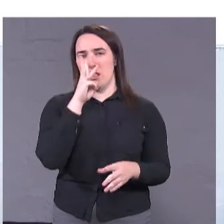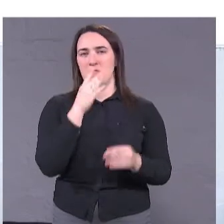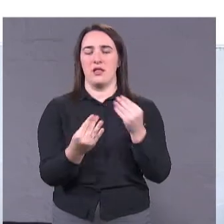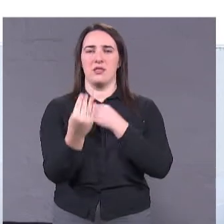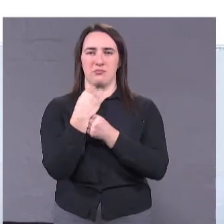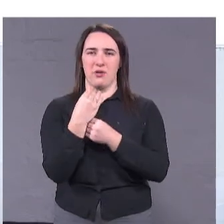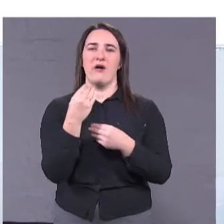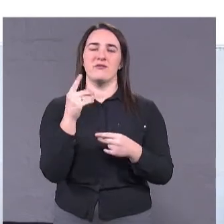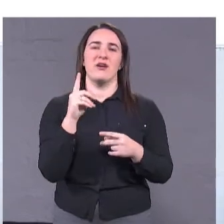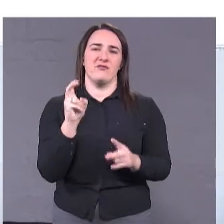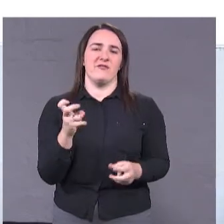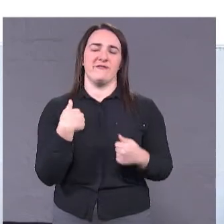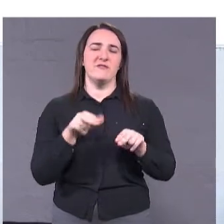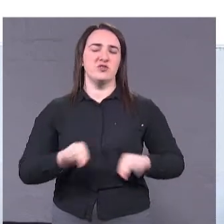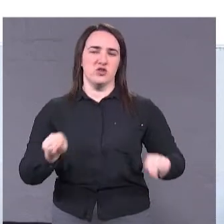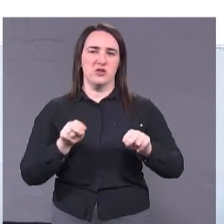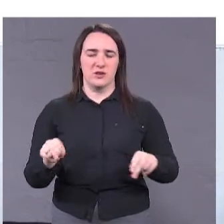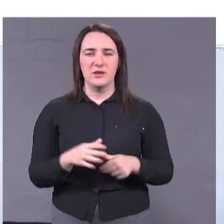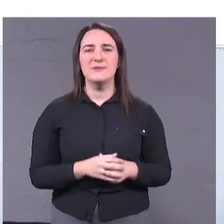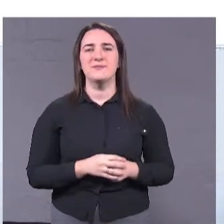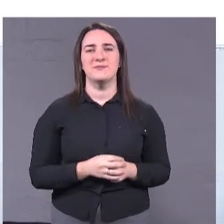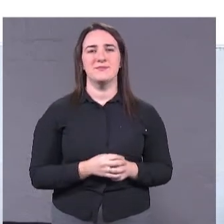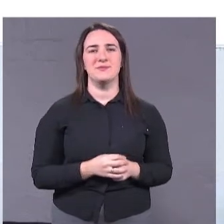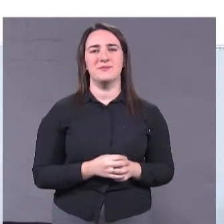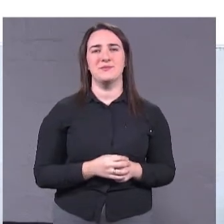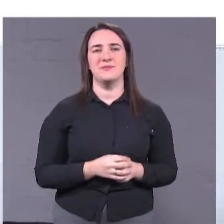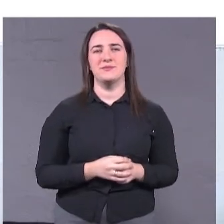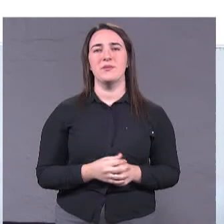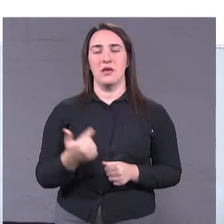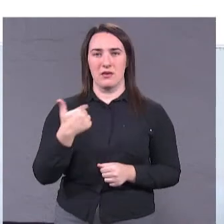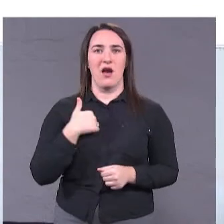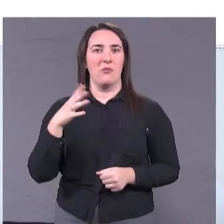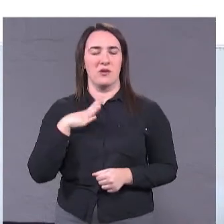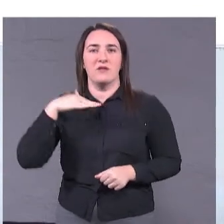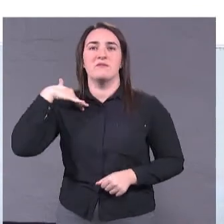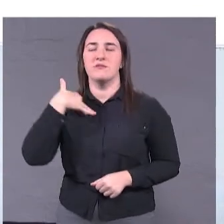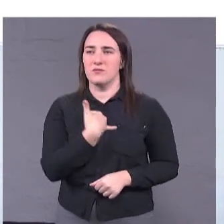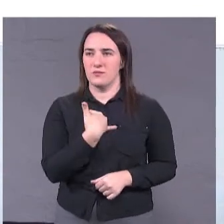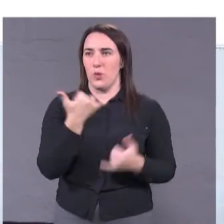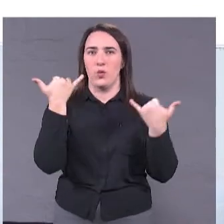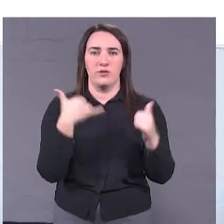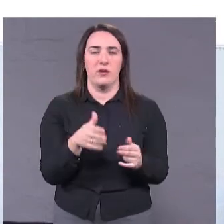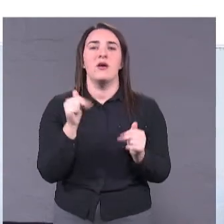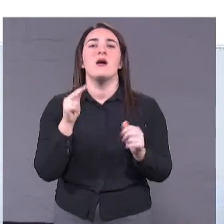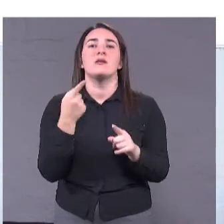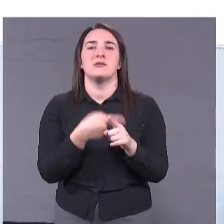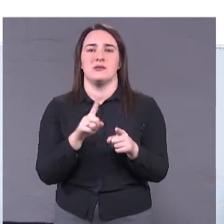так. ...как учитель. І я був удивлений. Каким образом? Как це происходило? Як це